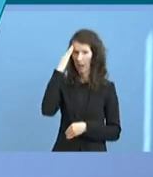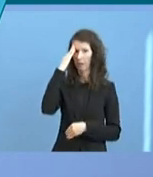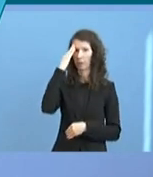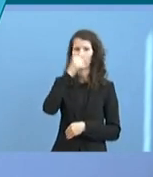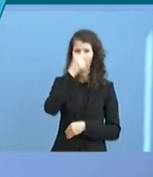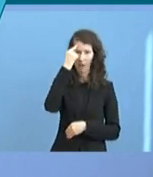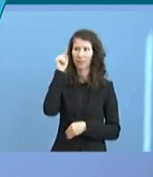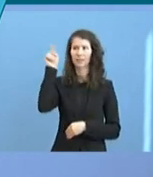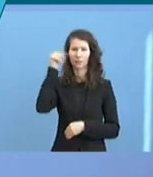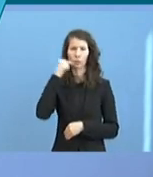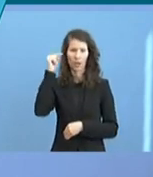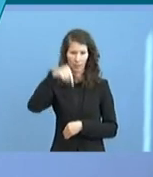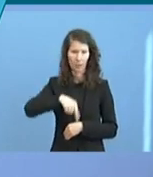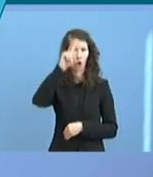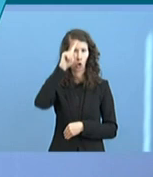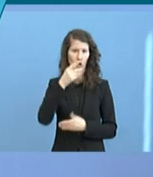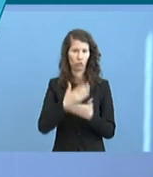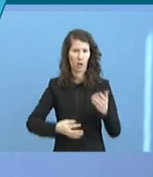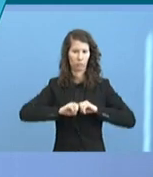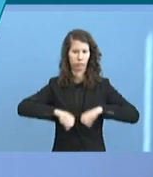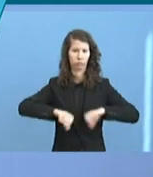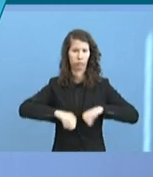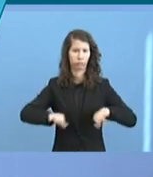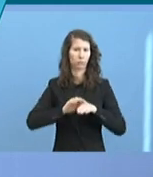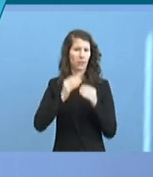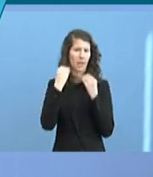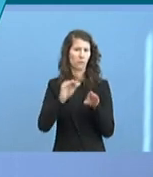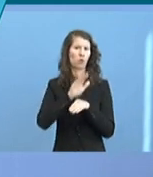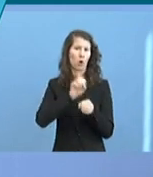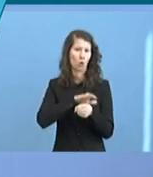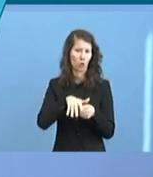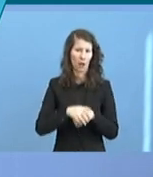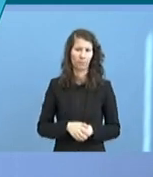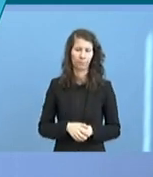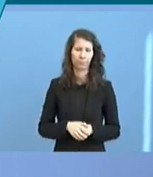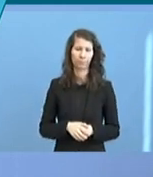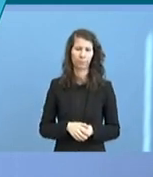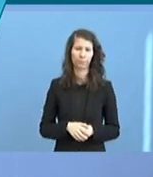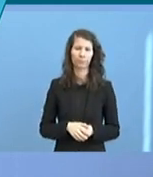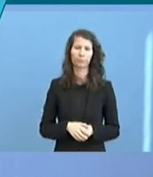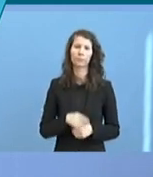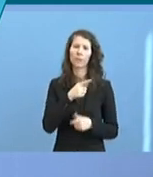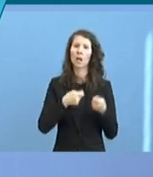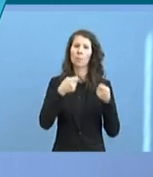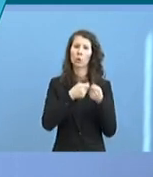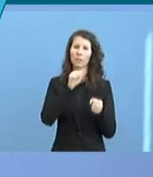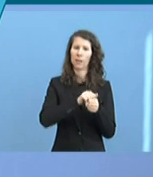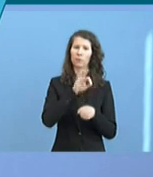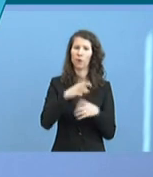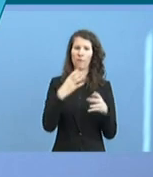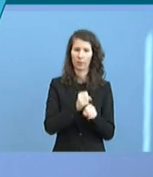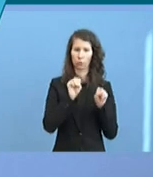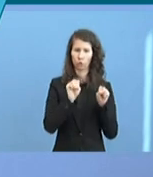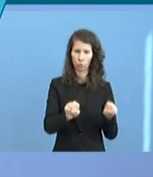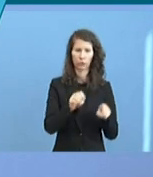Und unabhängig von dieser Corona-Situation ist es so, dass das Bundesamt für Verfassungsschutz einfach mit dem gleichen